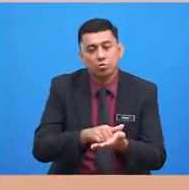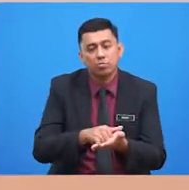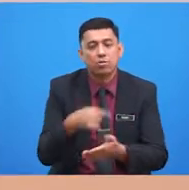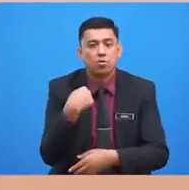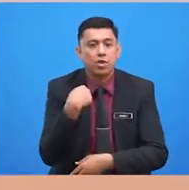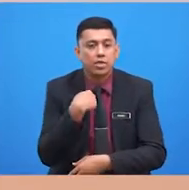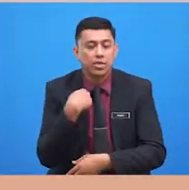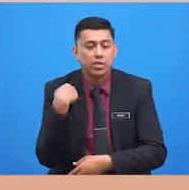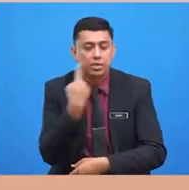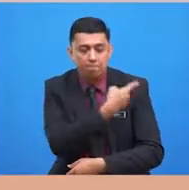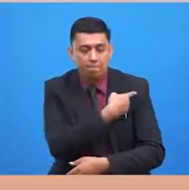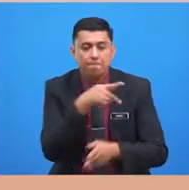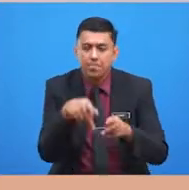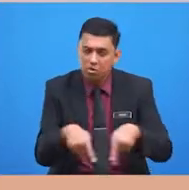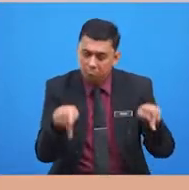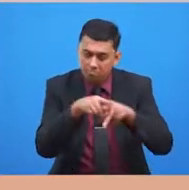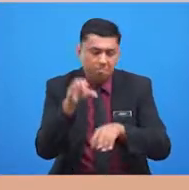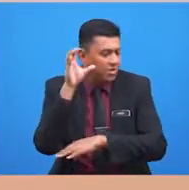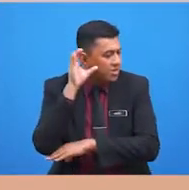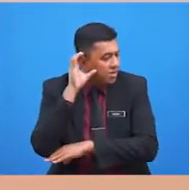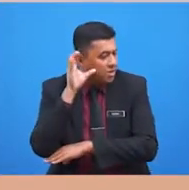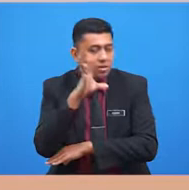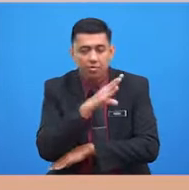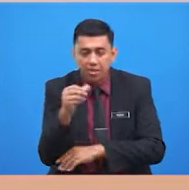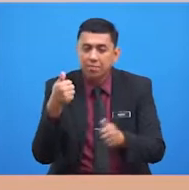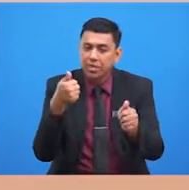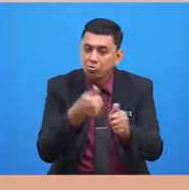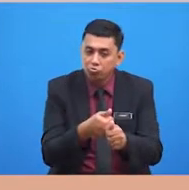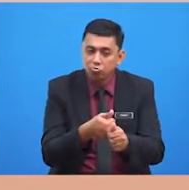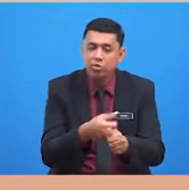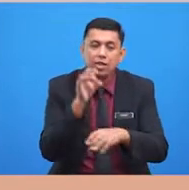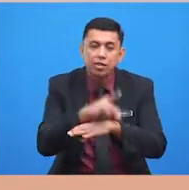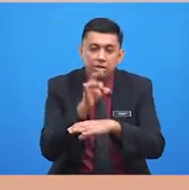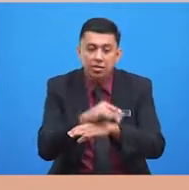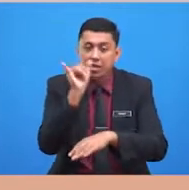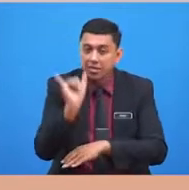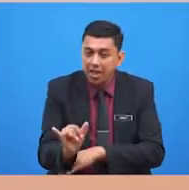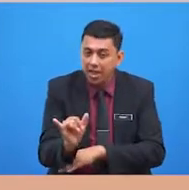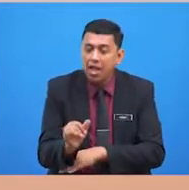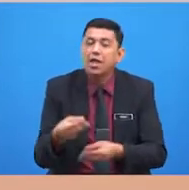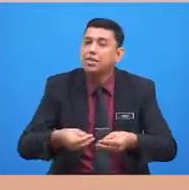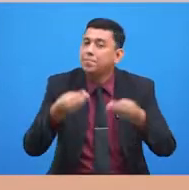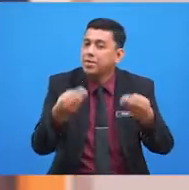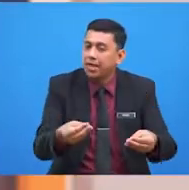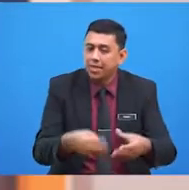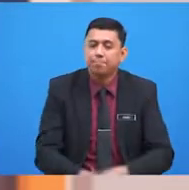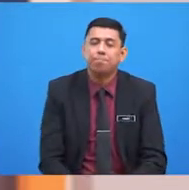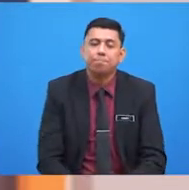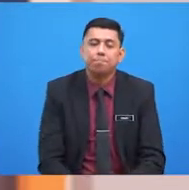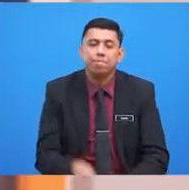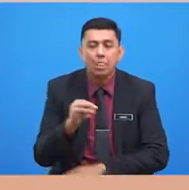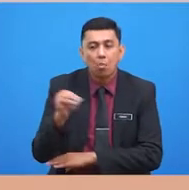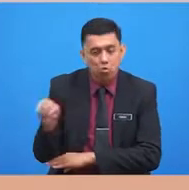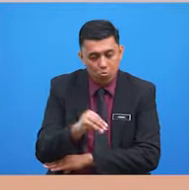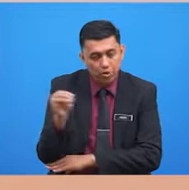kita perlu mendengar dan mengikuti nasihat yang diberikan. murid